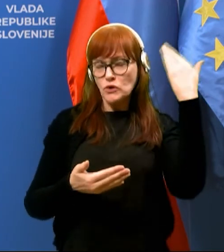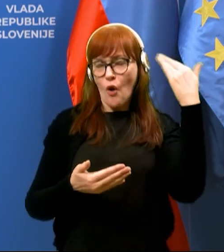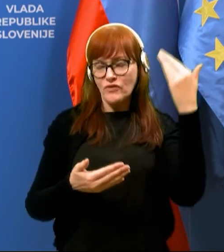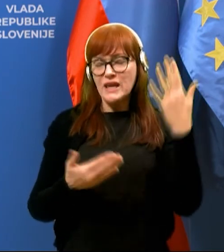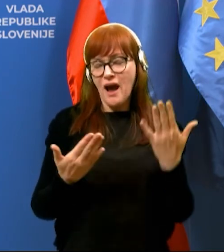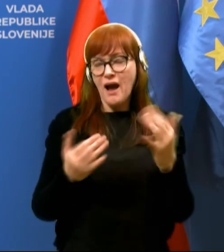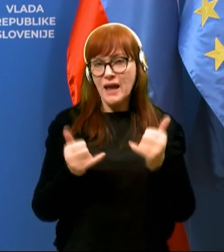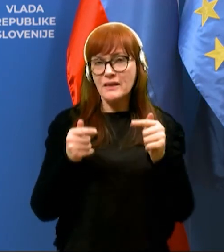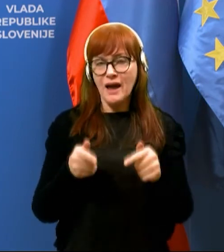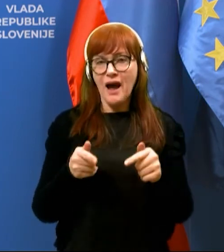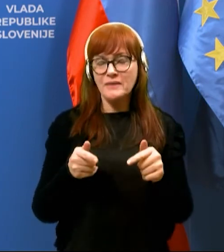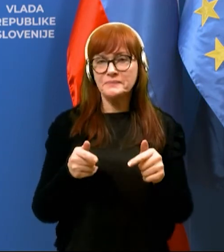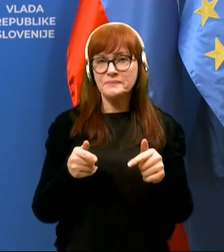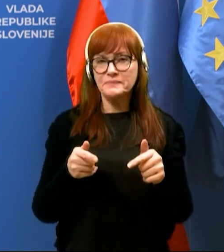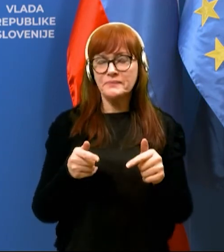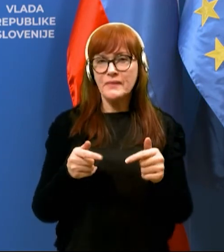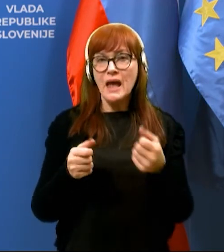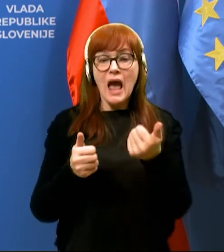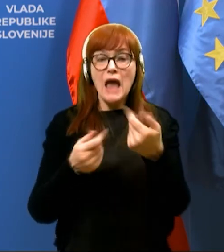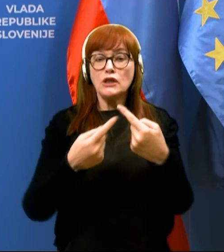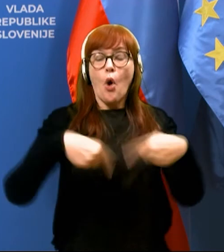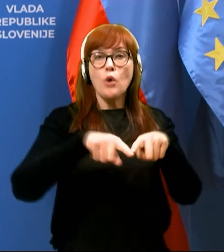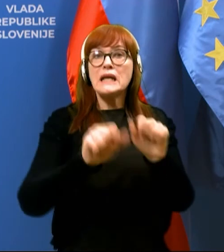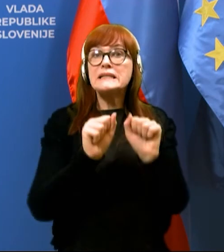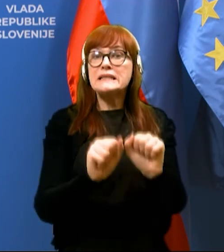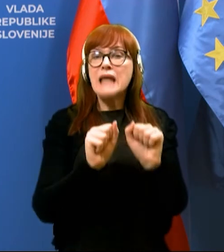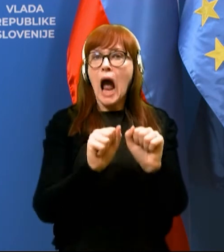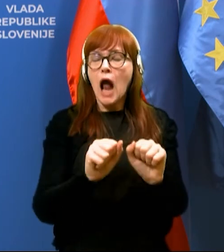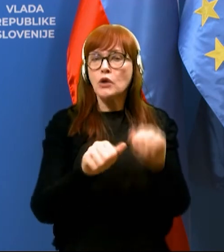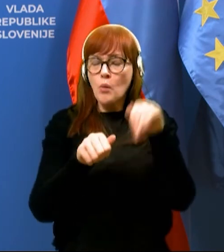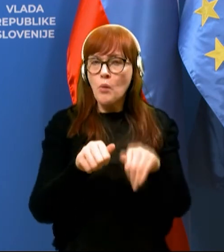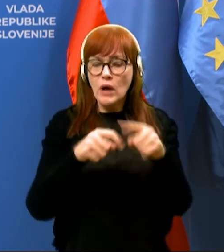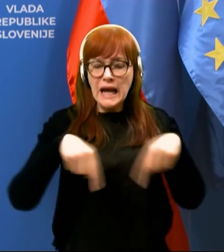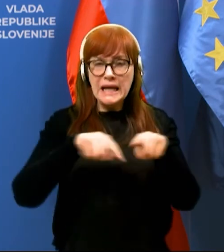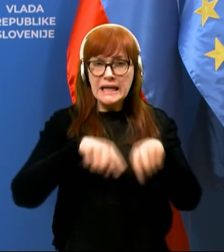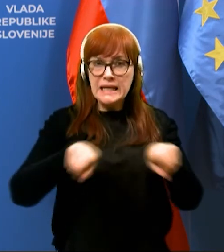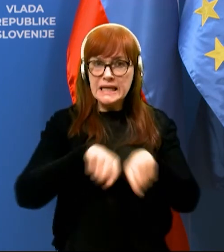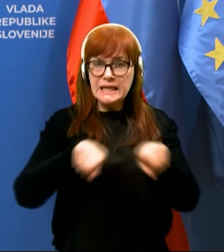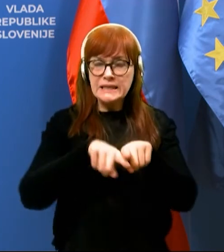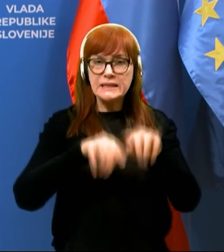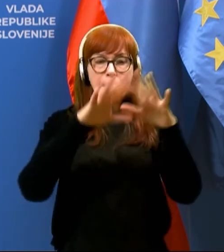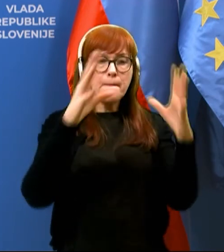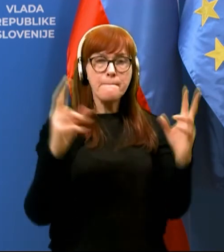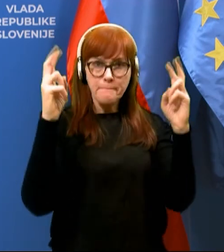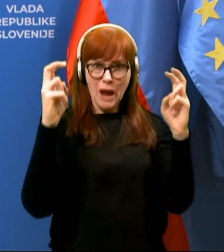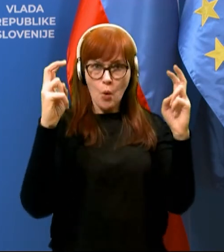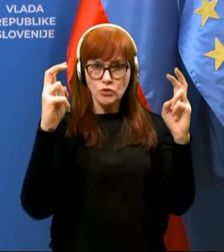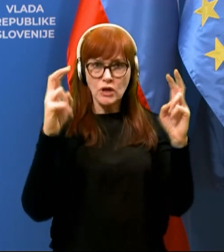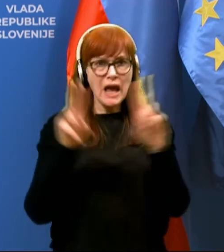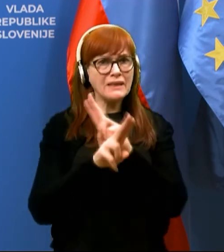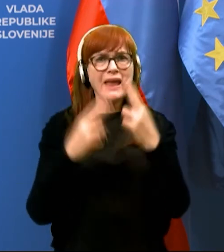da je neko delek vse čas v iste mehurčko. Ne glede na to,